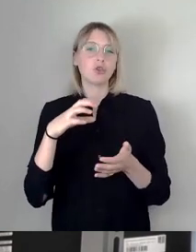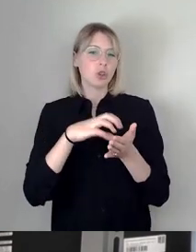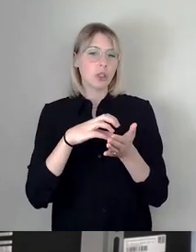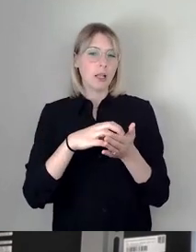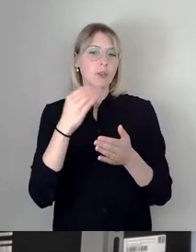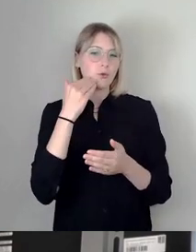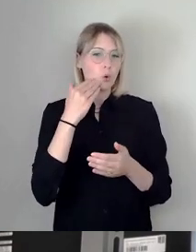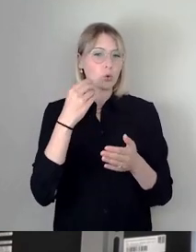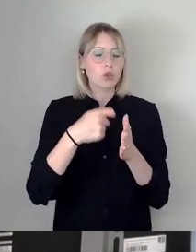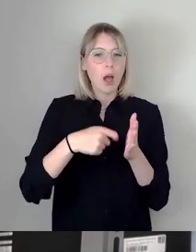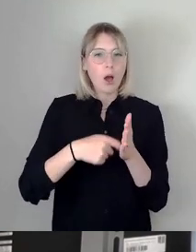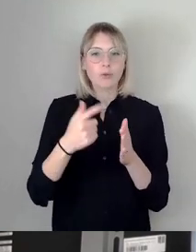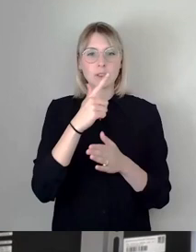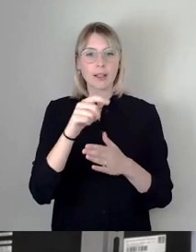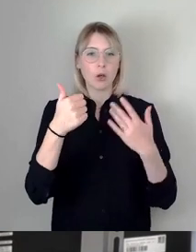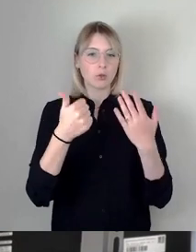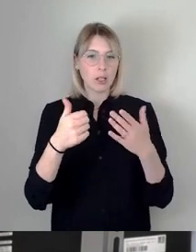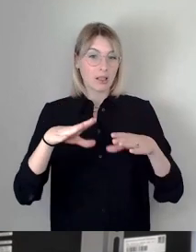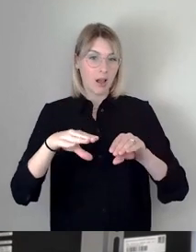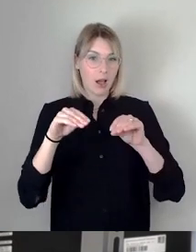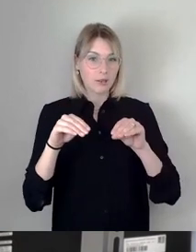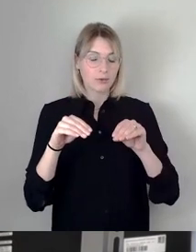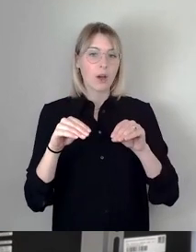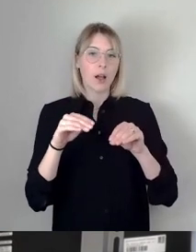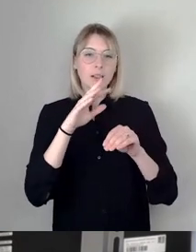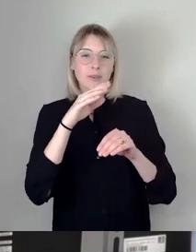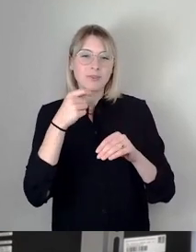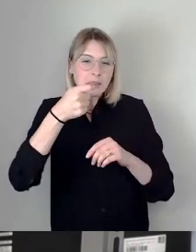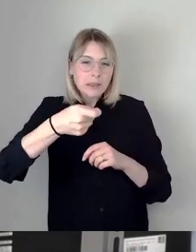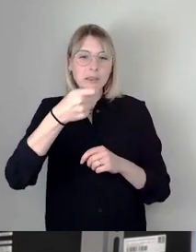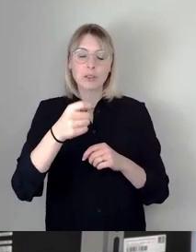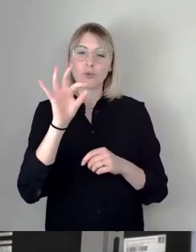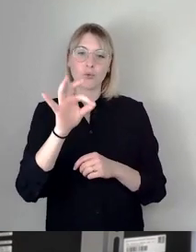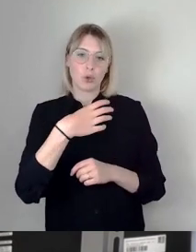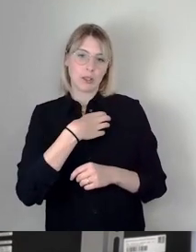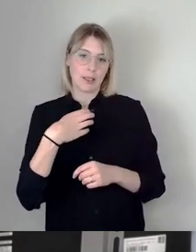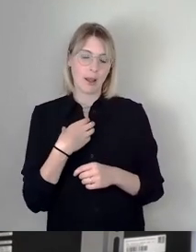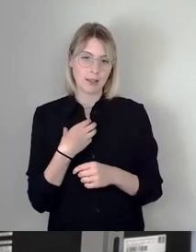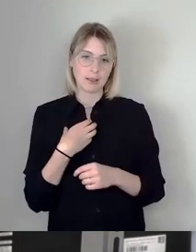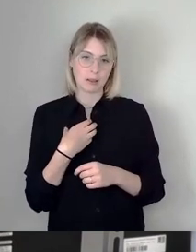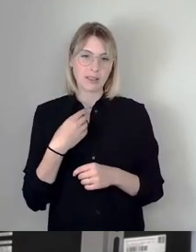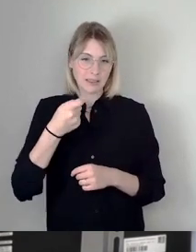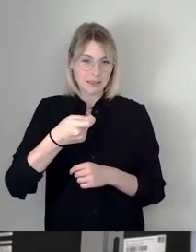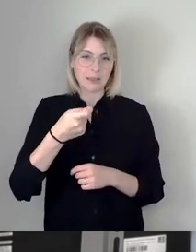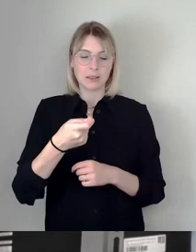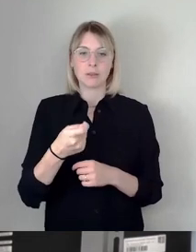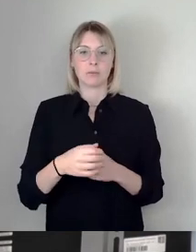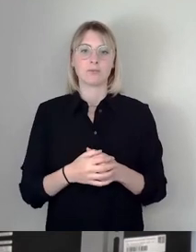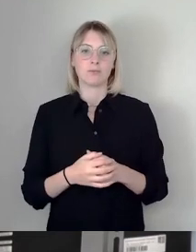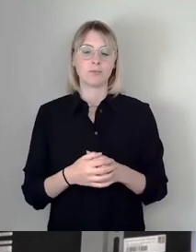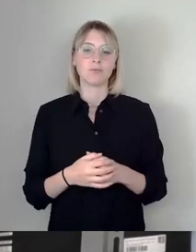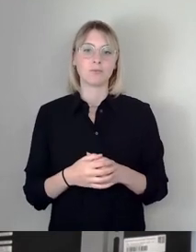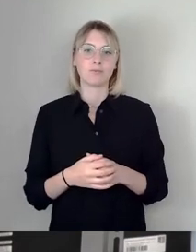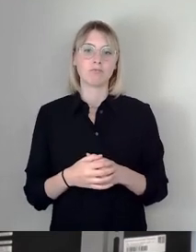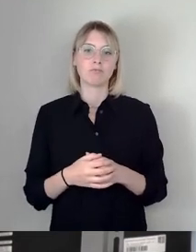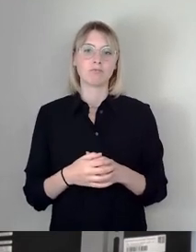Jahr 2006 war der Auftakt zu einem riesigen Investitionsprogramm für die Stadt. Dies werden nicht einmal diejenigen